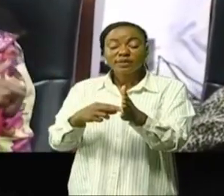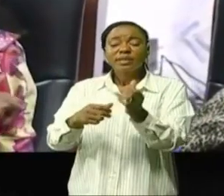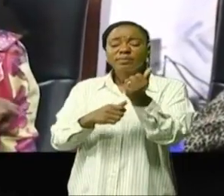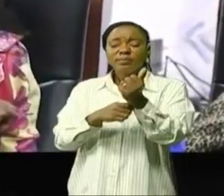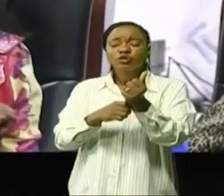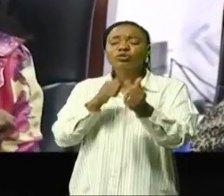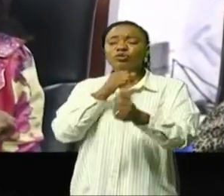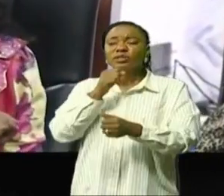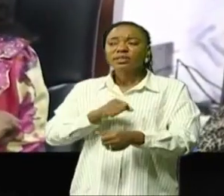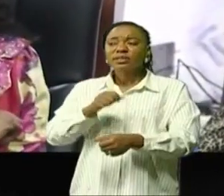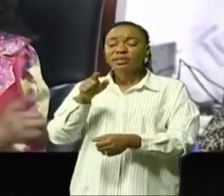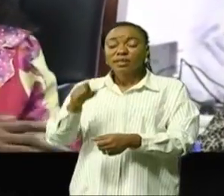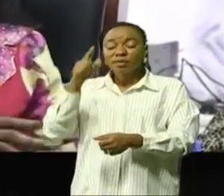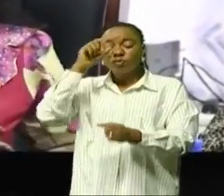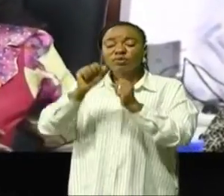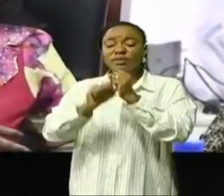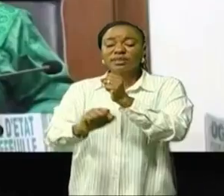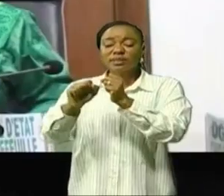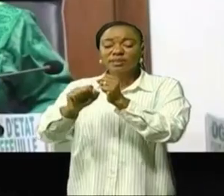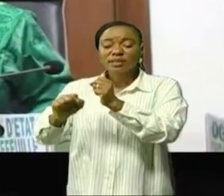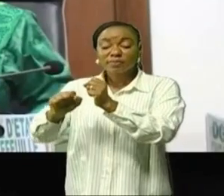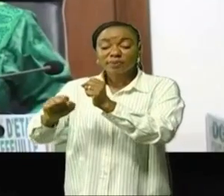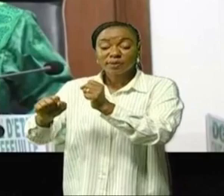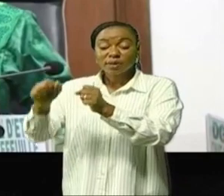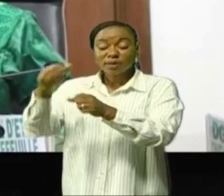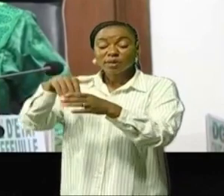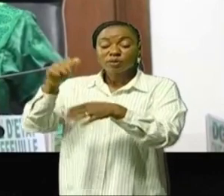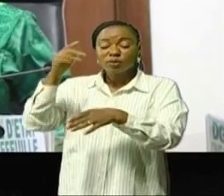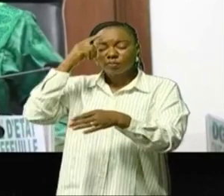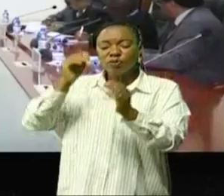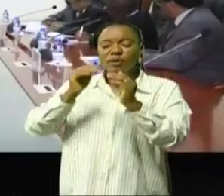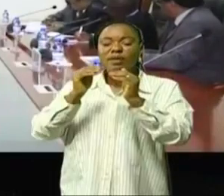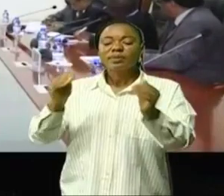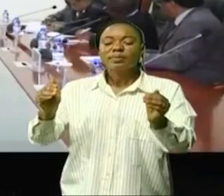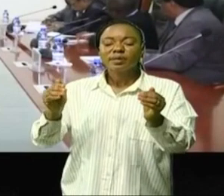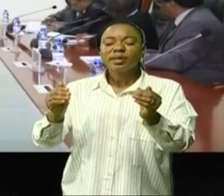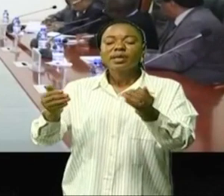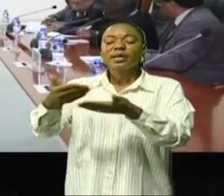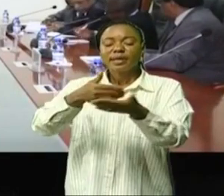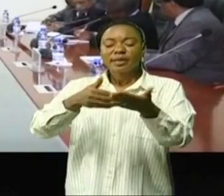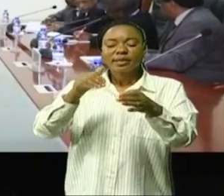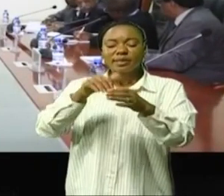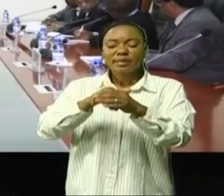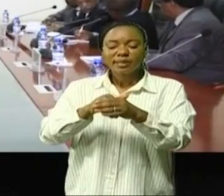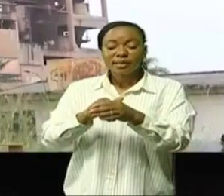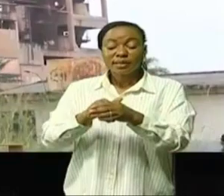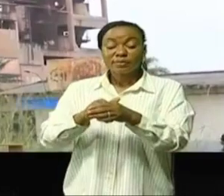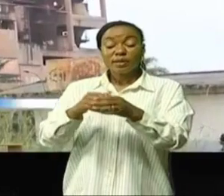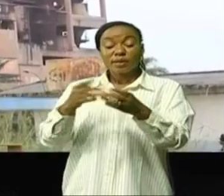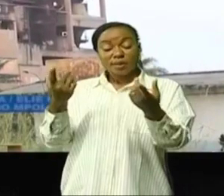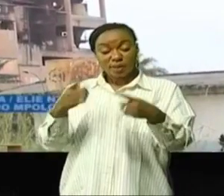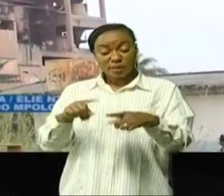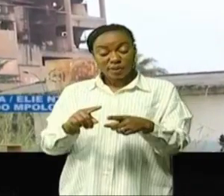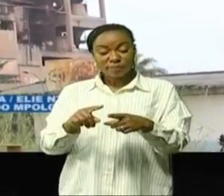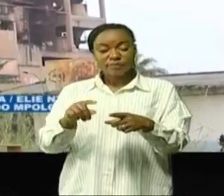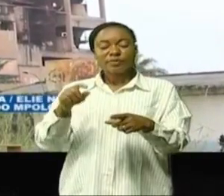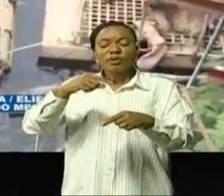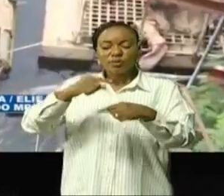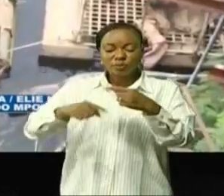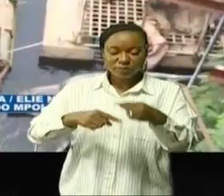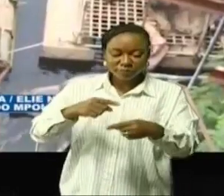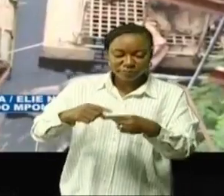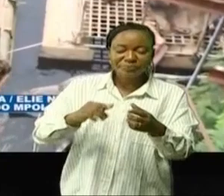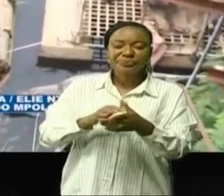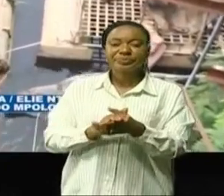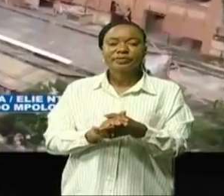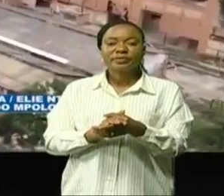la lourde charge de sensibiliser les ressortissants pour que la paix règne dans cette partie du pays. Dès que la FIME va ressortir de la cheminée et de